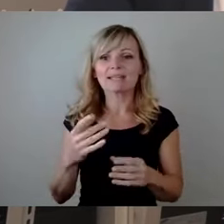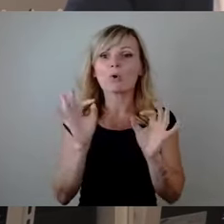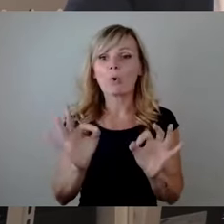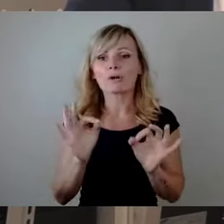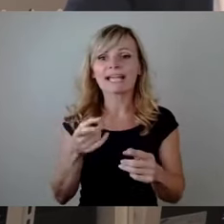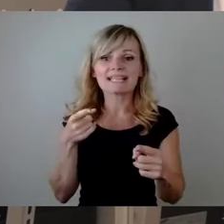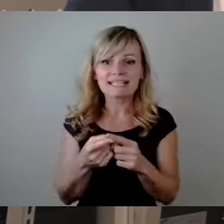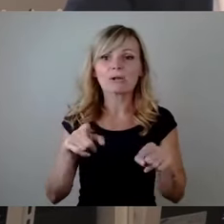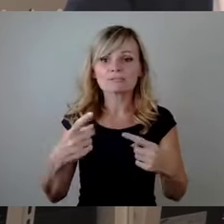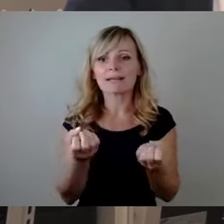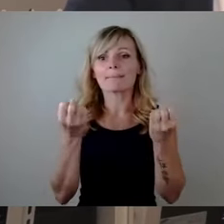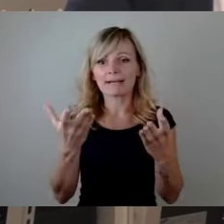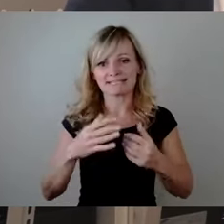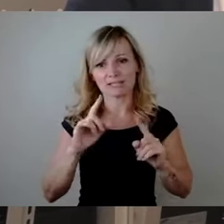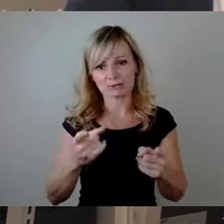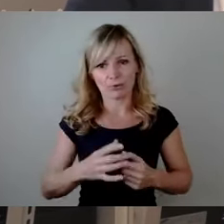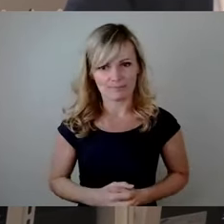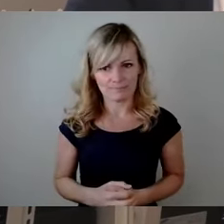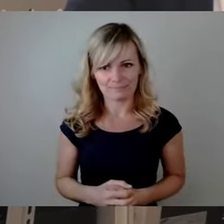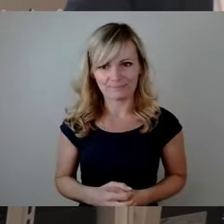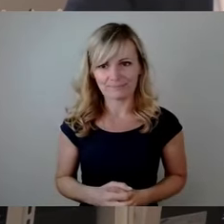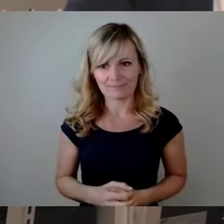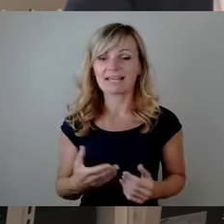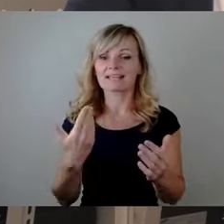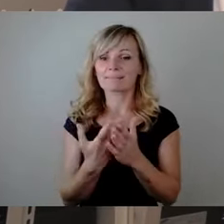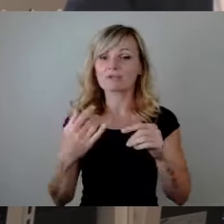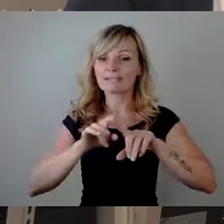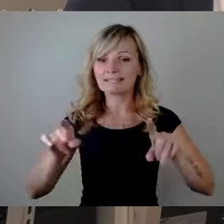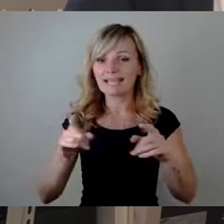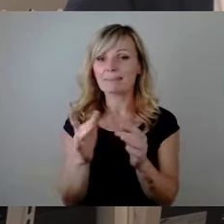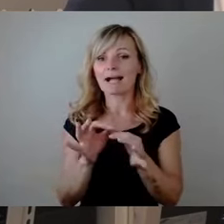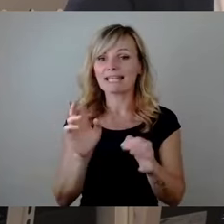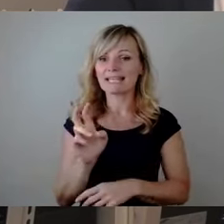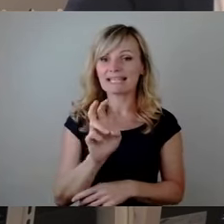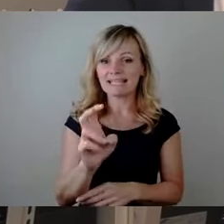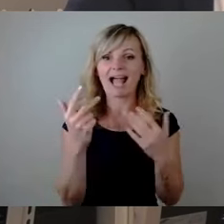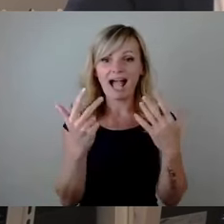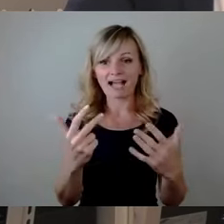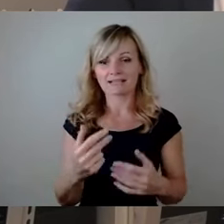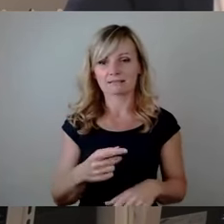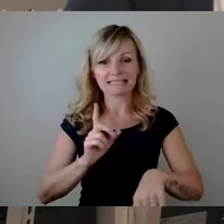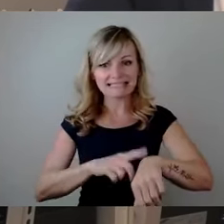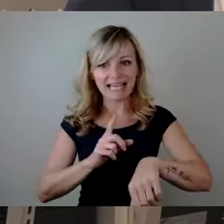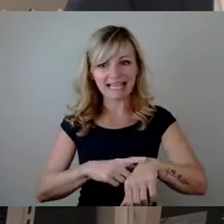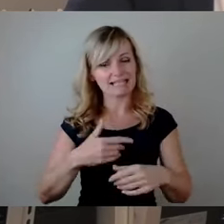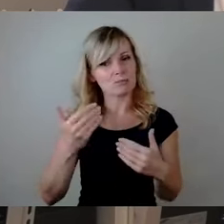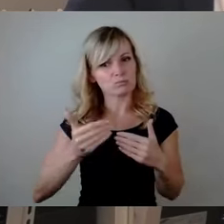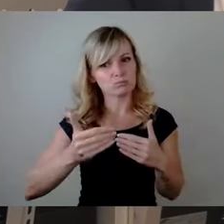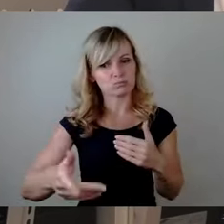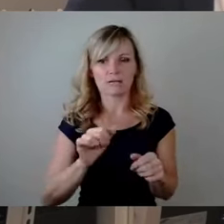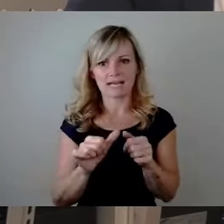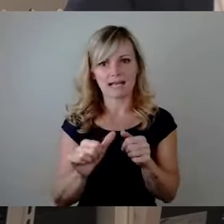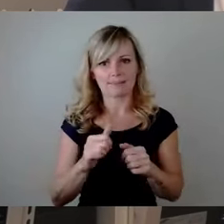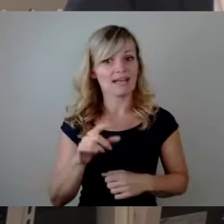passiert. So, und wir haben zum Beispiel beim Thema Linie 8 unfassbar enge Zeitkette. Also wir wissen, dass das